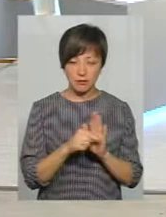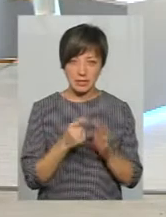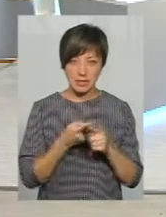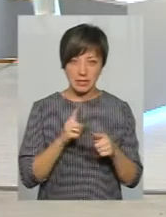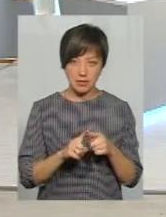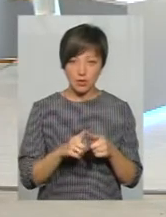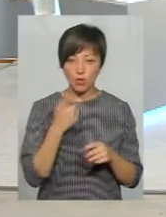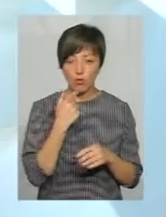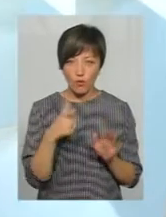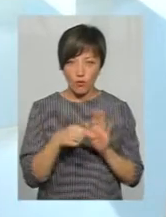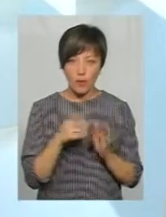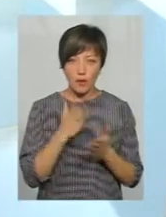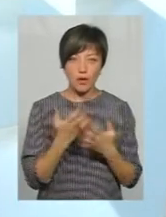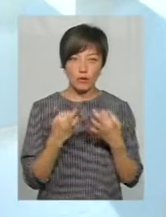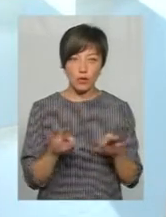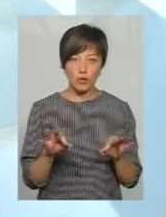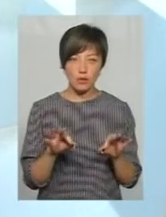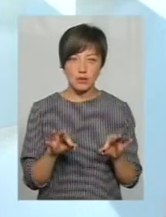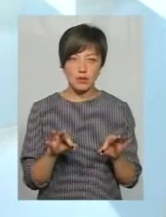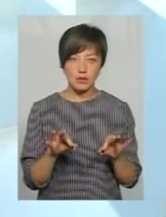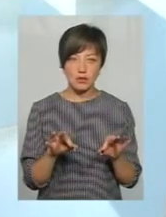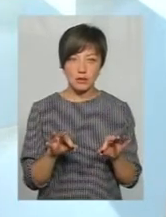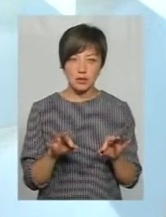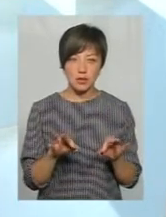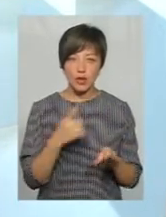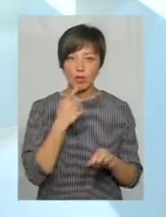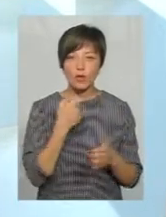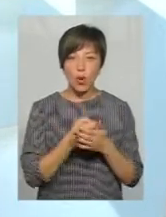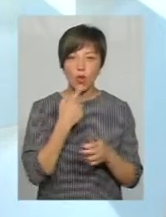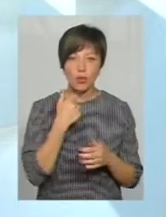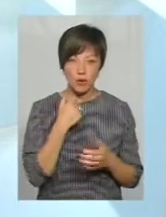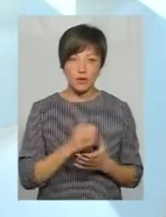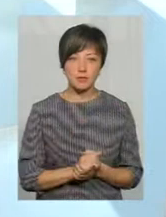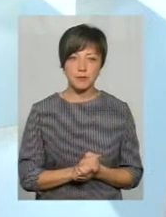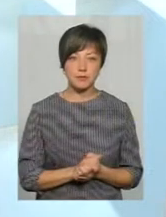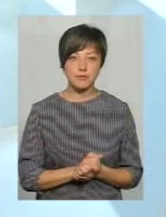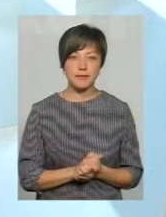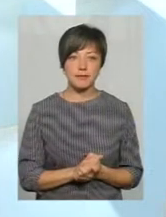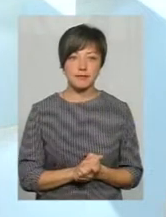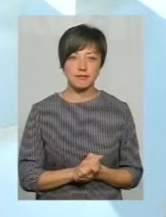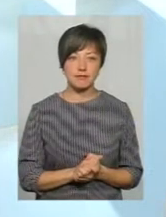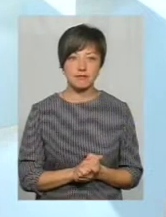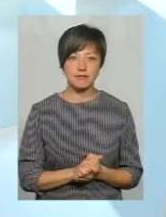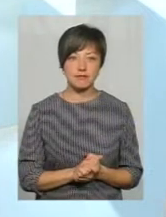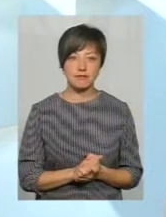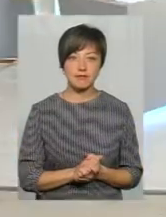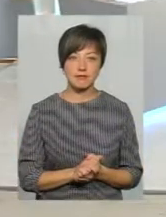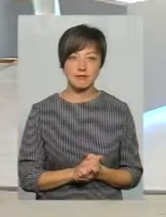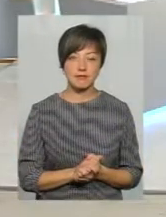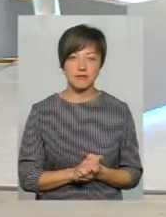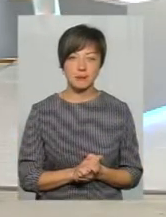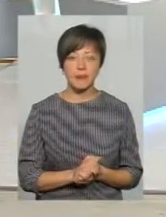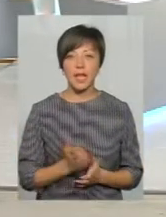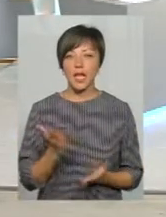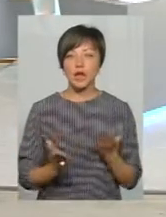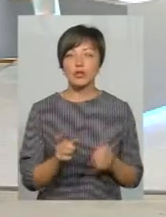з кров'ю і мають доступ парентеральний, тобто до кров'ї. Комерційні особи. Якщо в